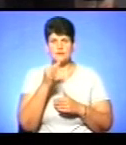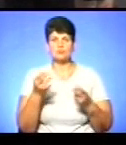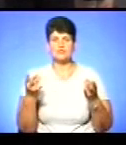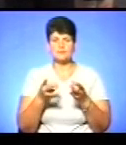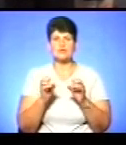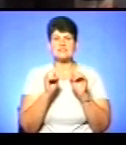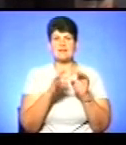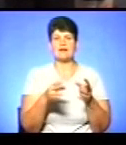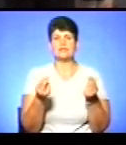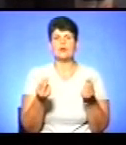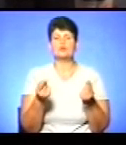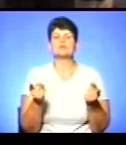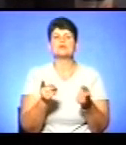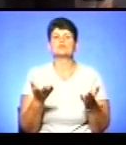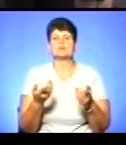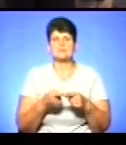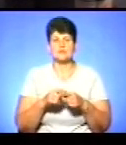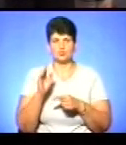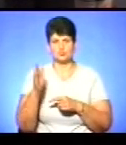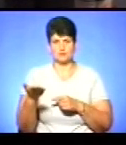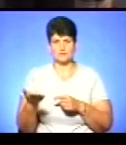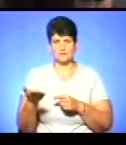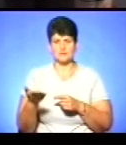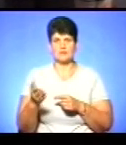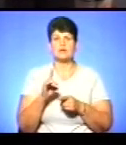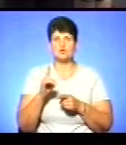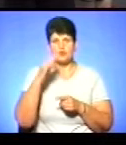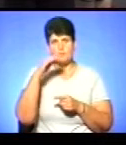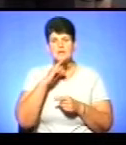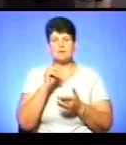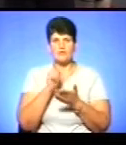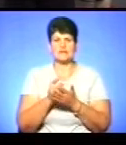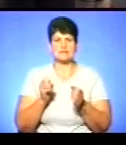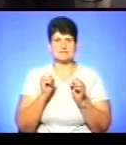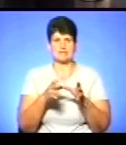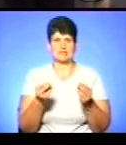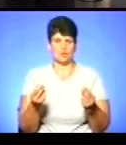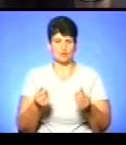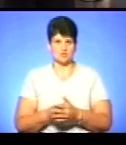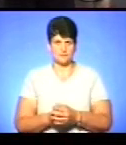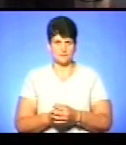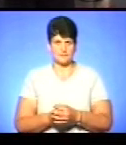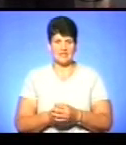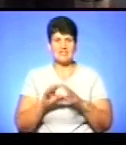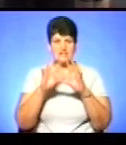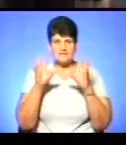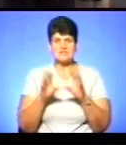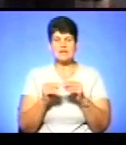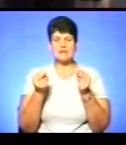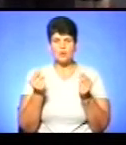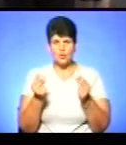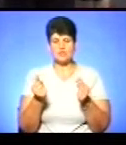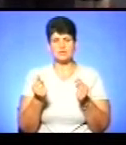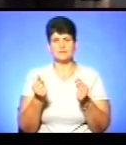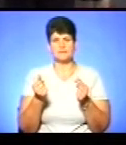кошти, на що це може бути виправдано? На що батьки мають здавати кошти? Ви знаєте, взагалі кошти батьки